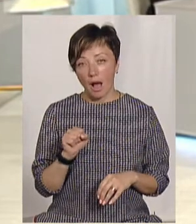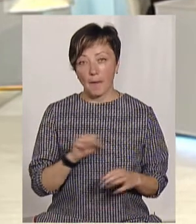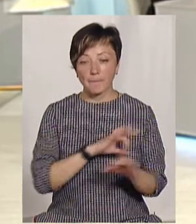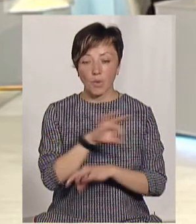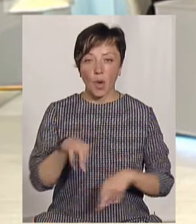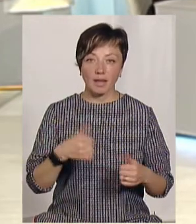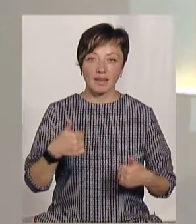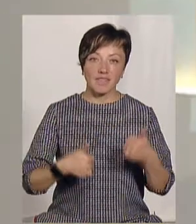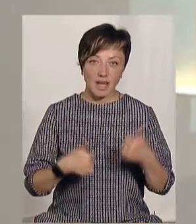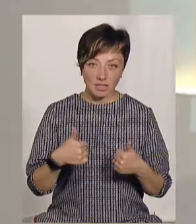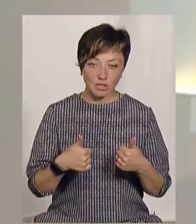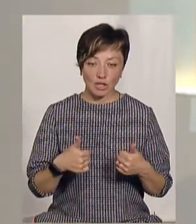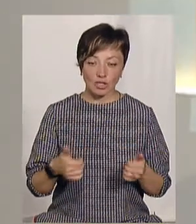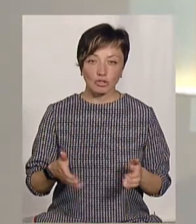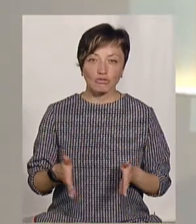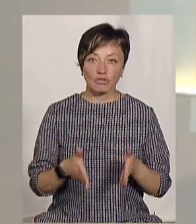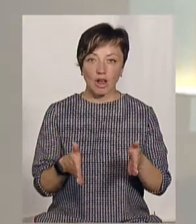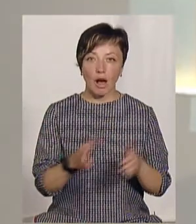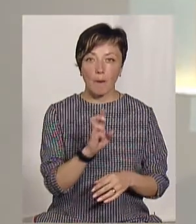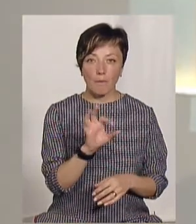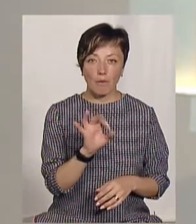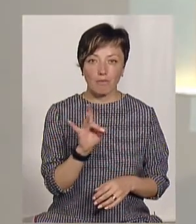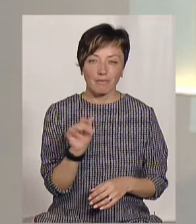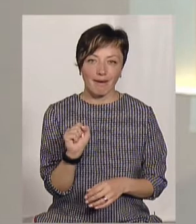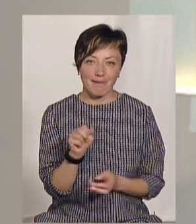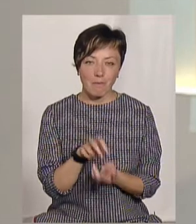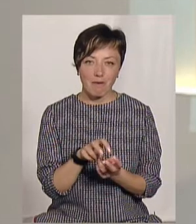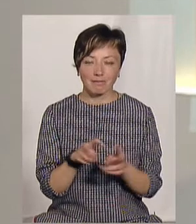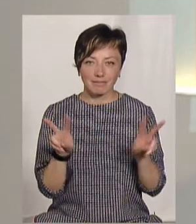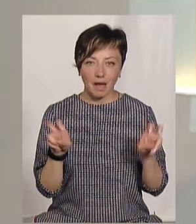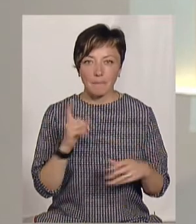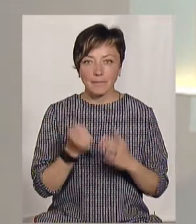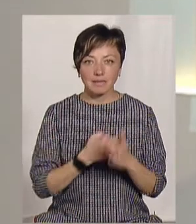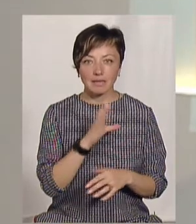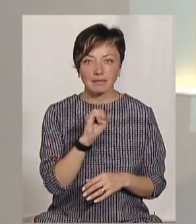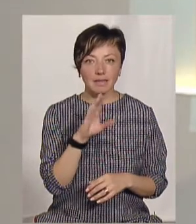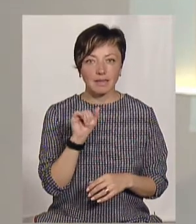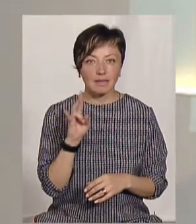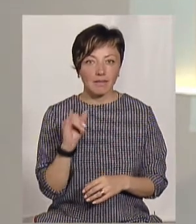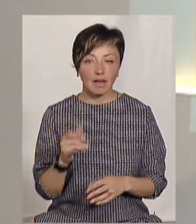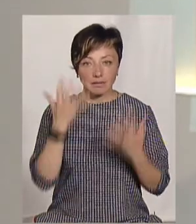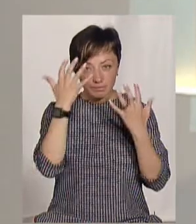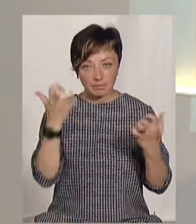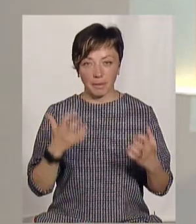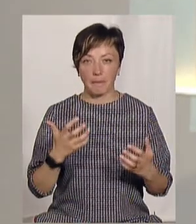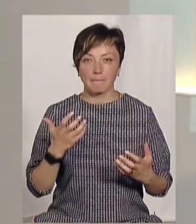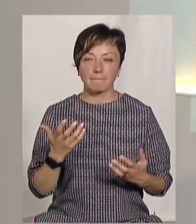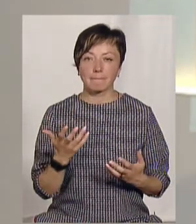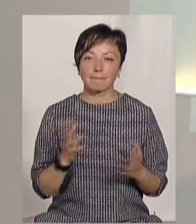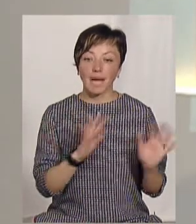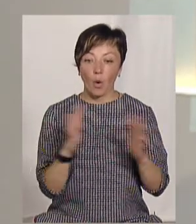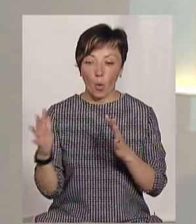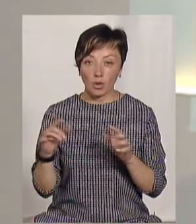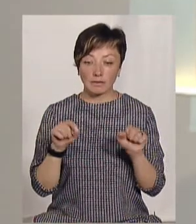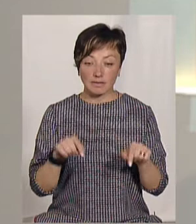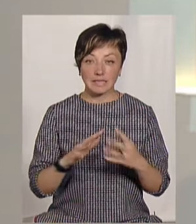«Квест. Шлях бобра. Пізнай Сатенів» у захоплюючих пригодах. У Сатенівській